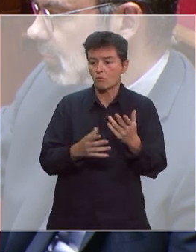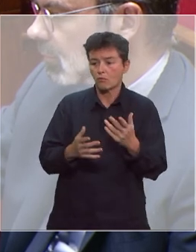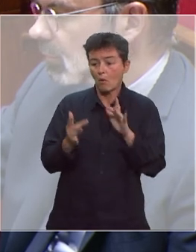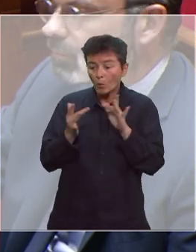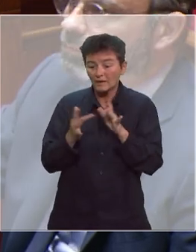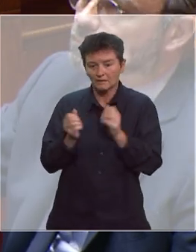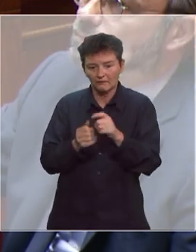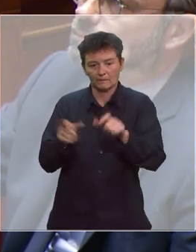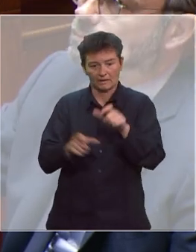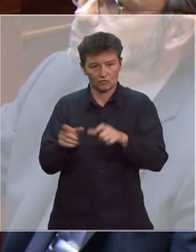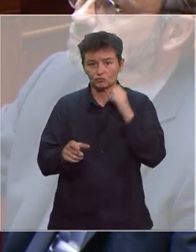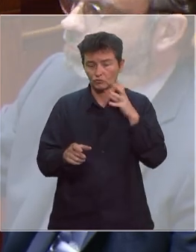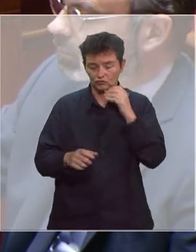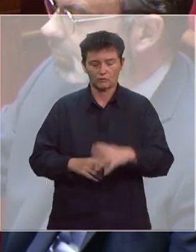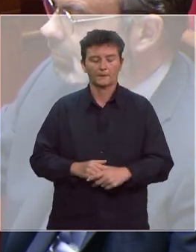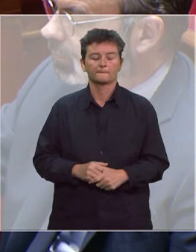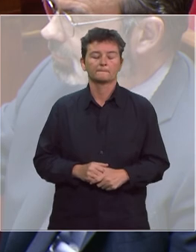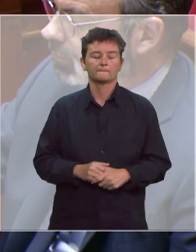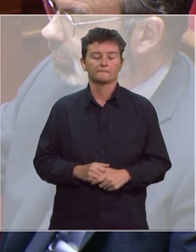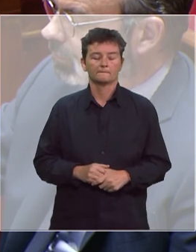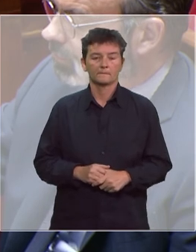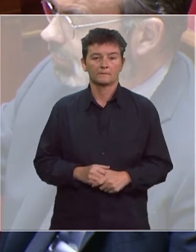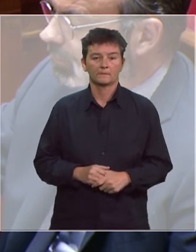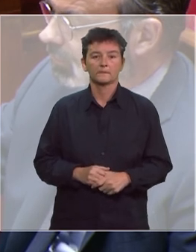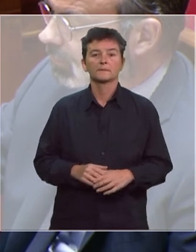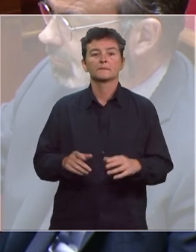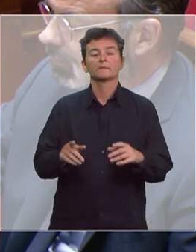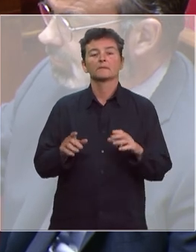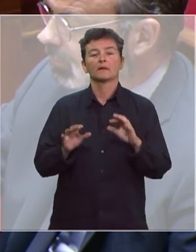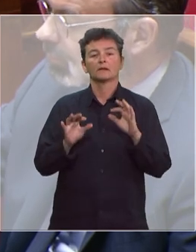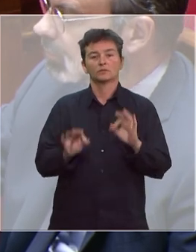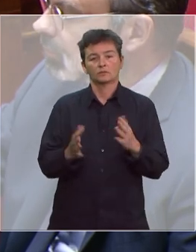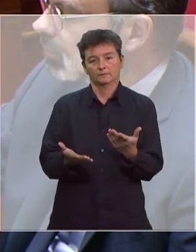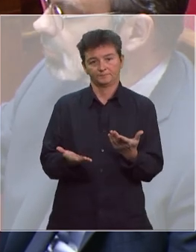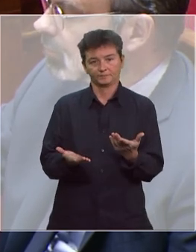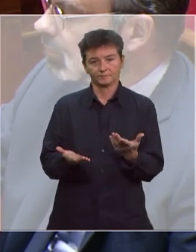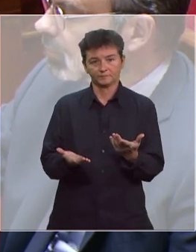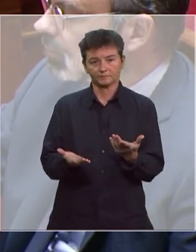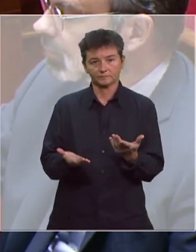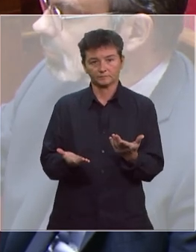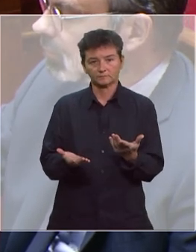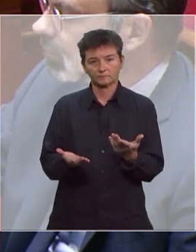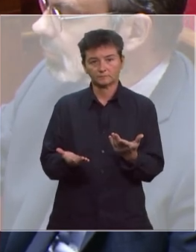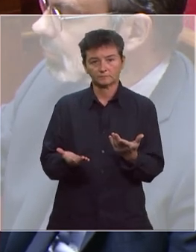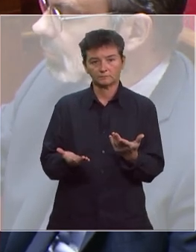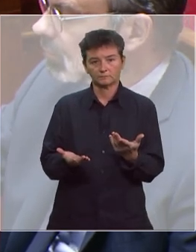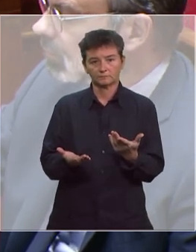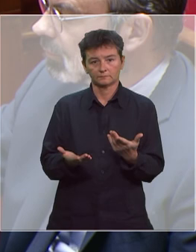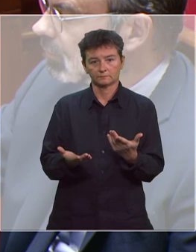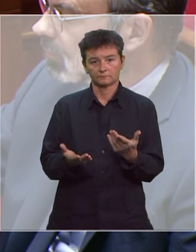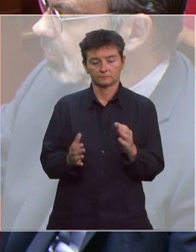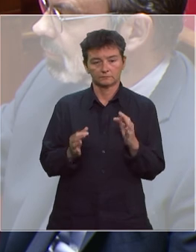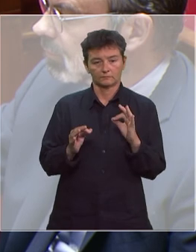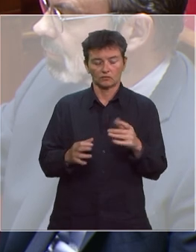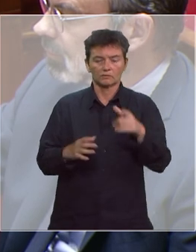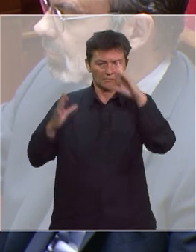avec les gens au quotidien dans leur mission. Enfin, il y a une question qui est soulevée, mais qui est une question qui est portée, vous l'avez